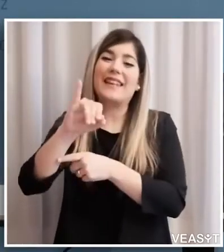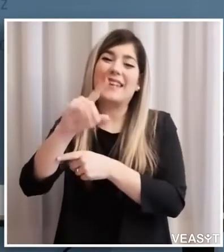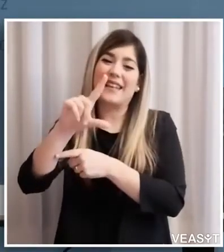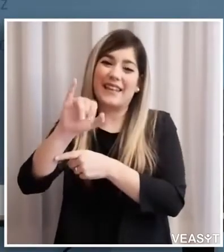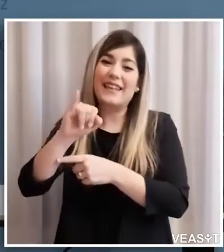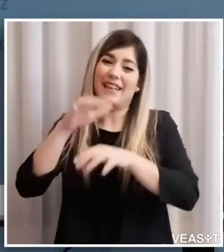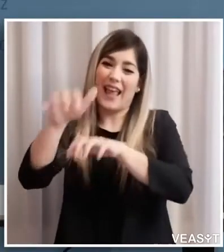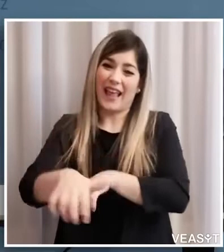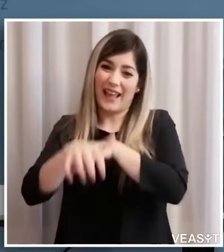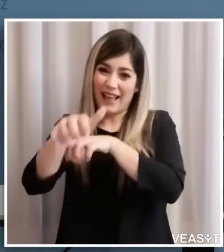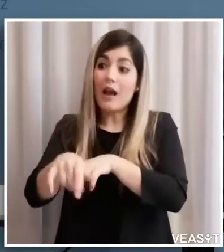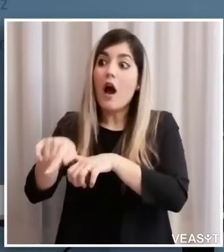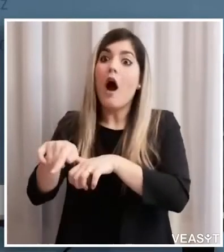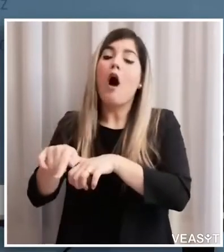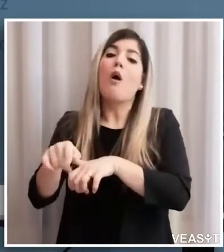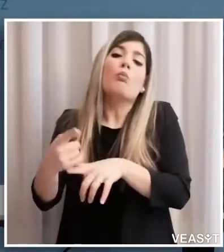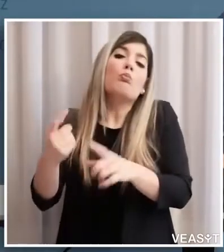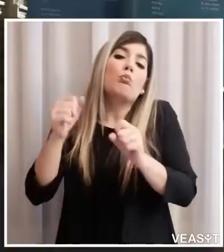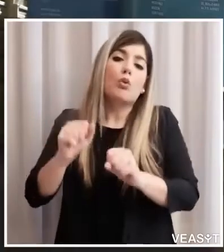hanno bisogno di contatti diretti con clientela